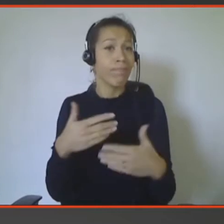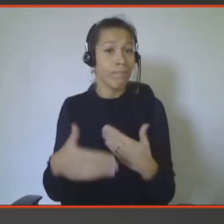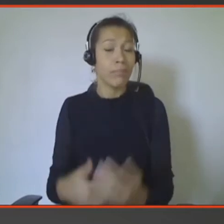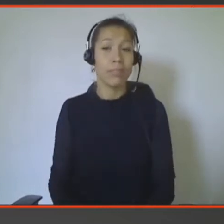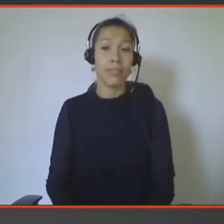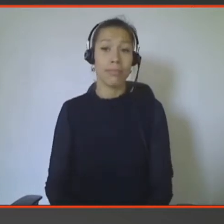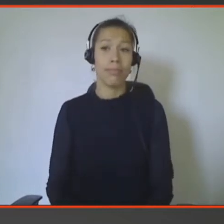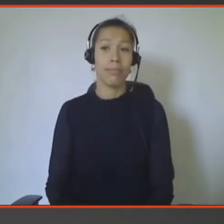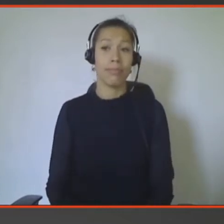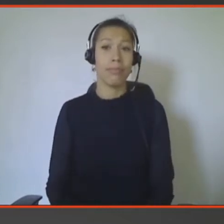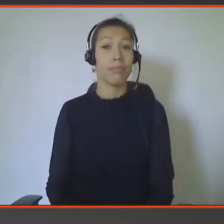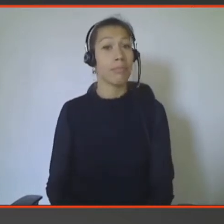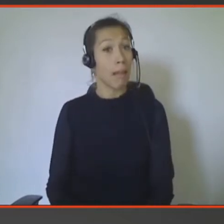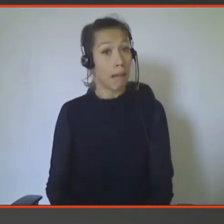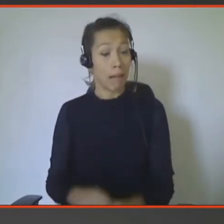C'est l'heure.